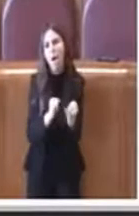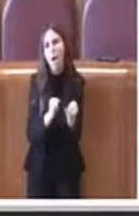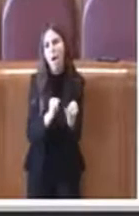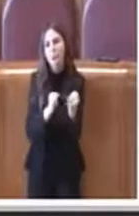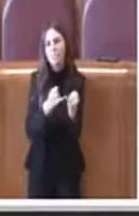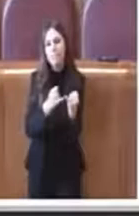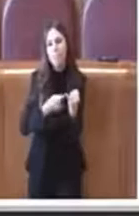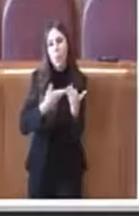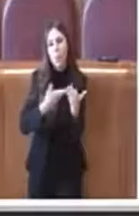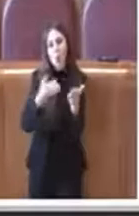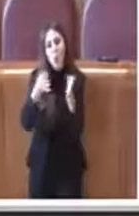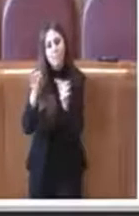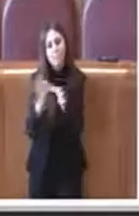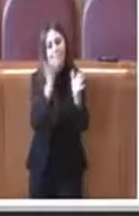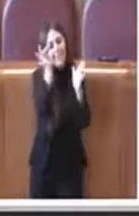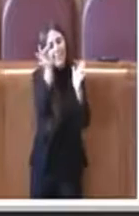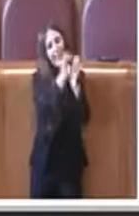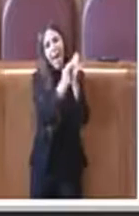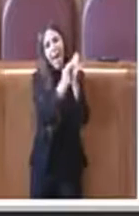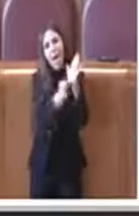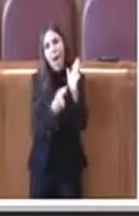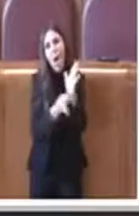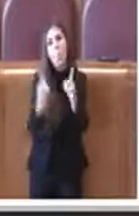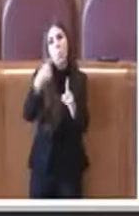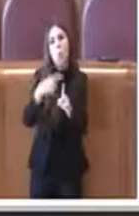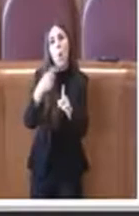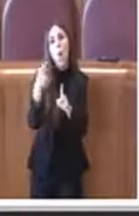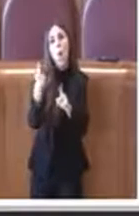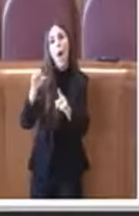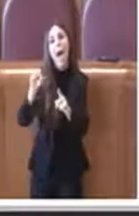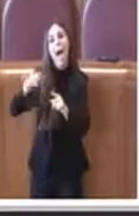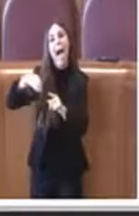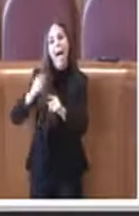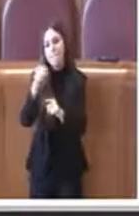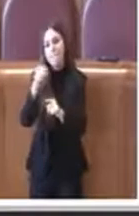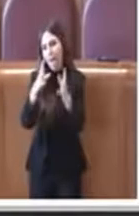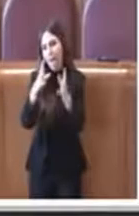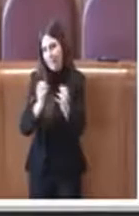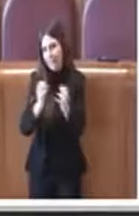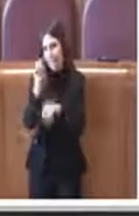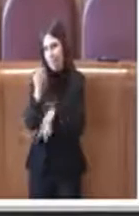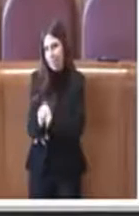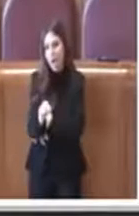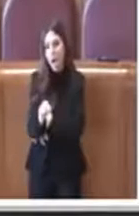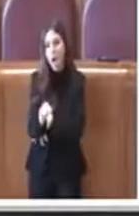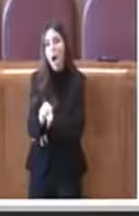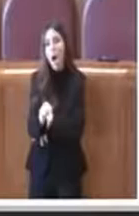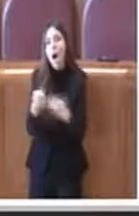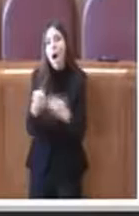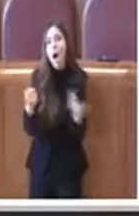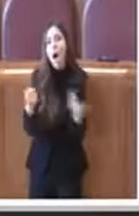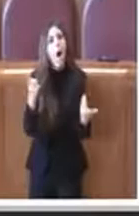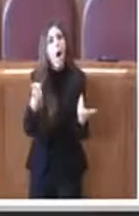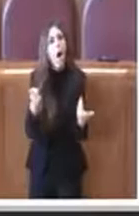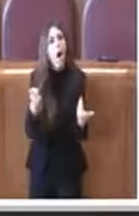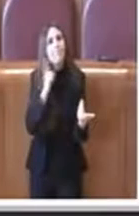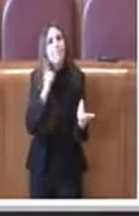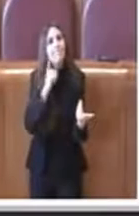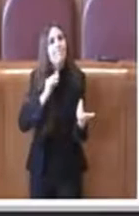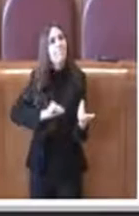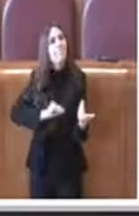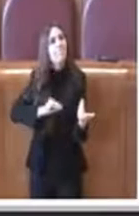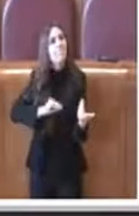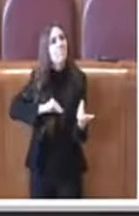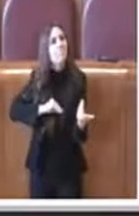dati e sui conti di Ama io mi sento come dire molto